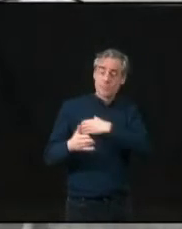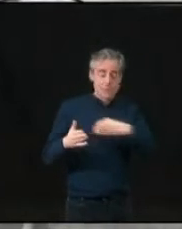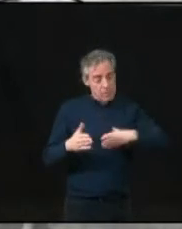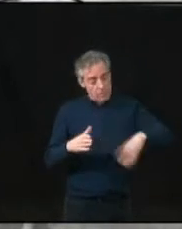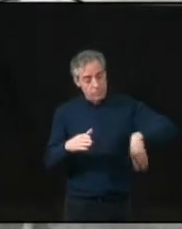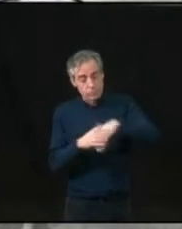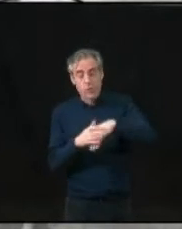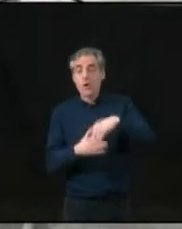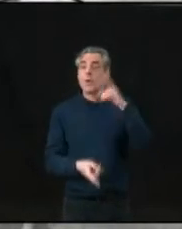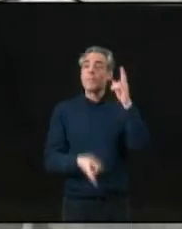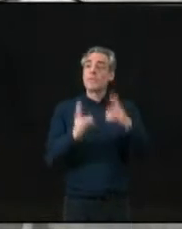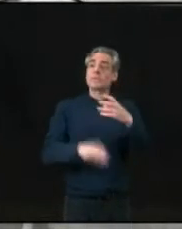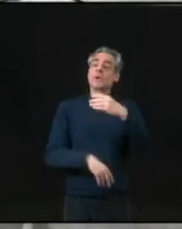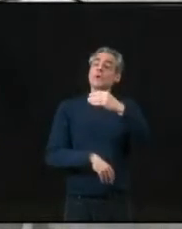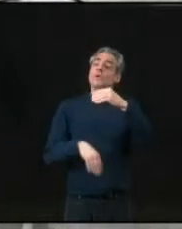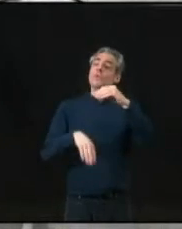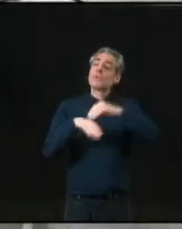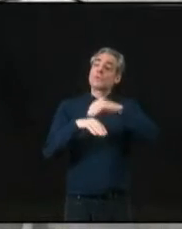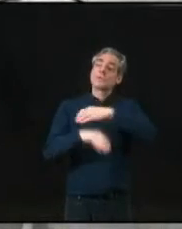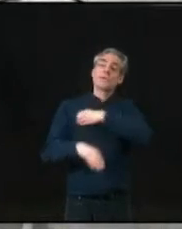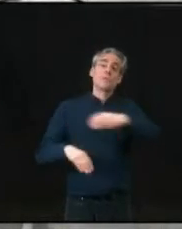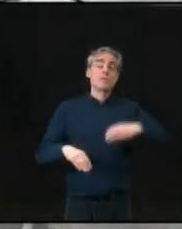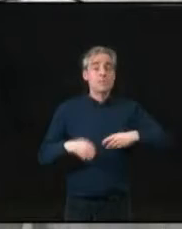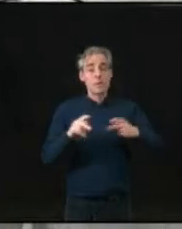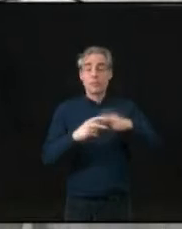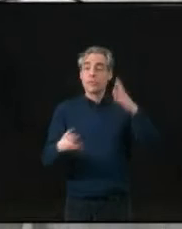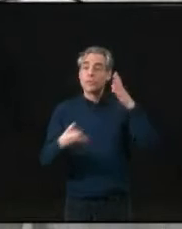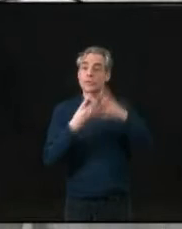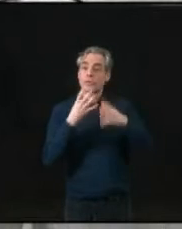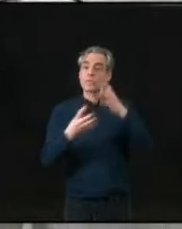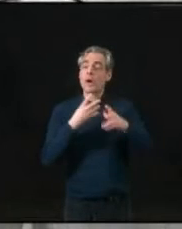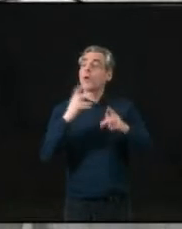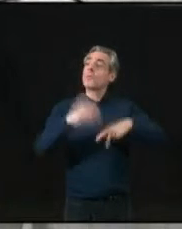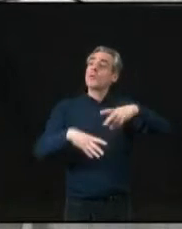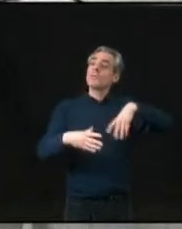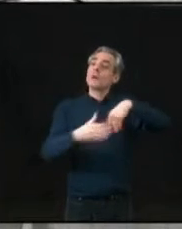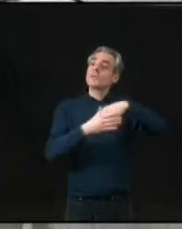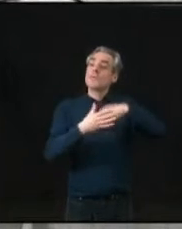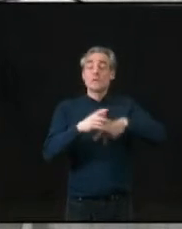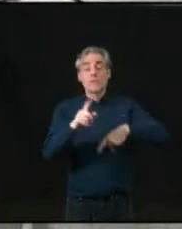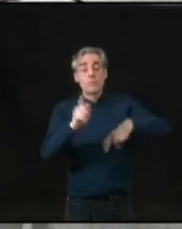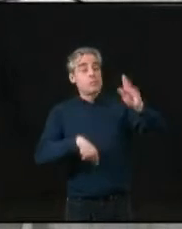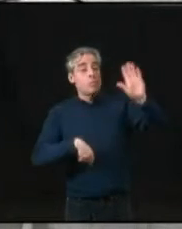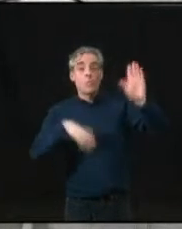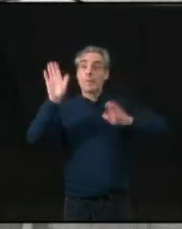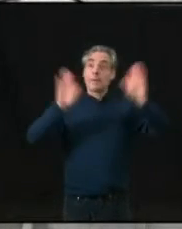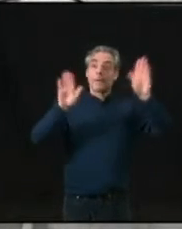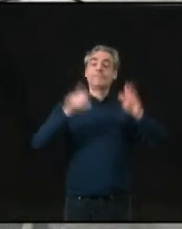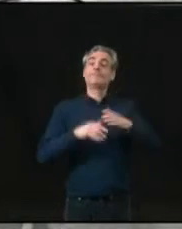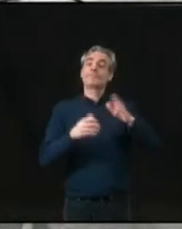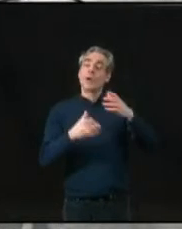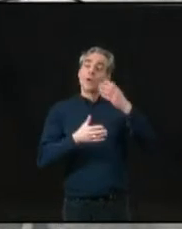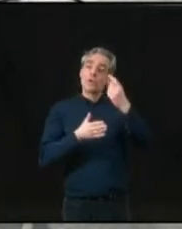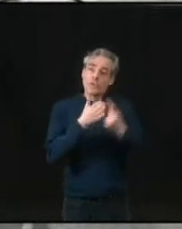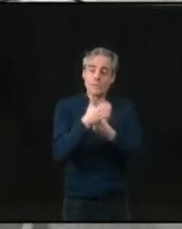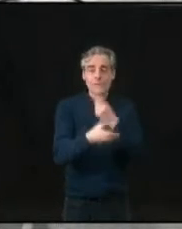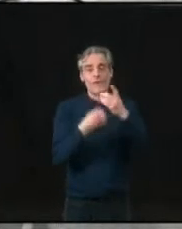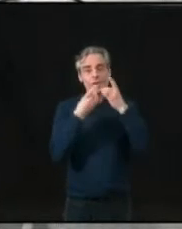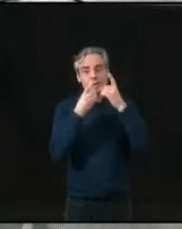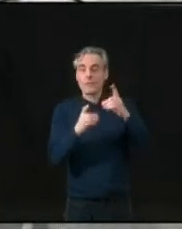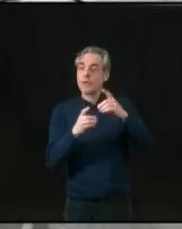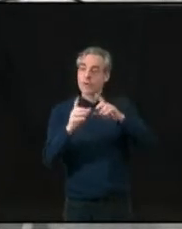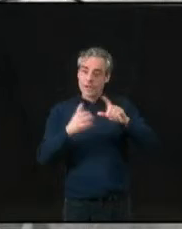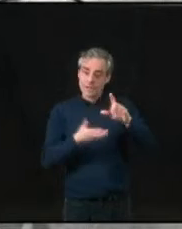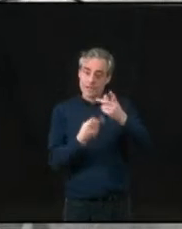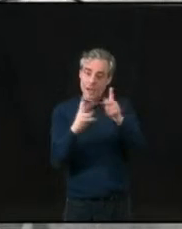par rendre le Conseil municipal plus transparent, plus participatif et plus collaboratif. Refonder la démocratie locale commence par rendre